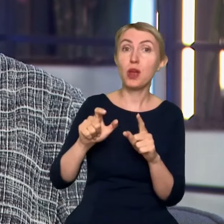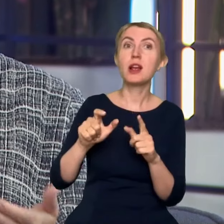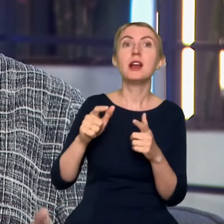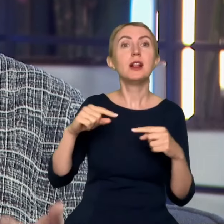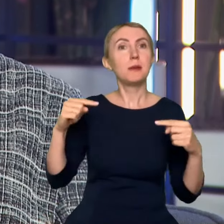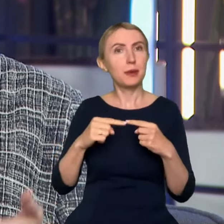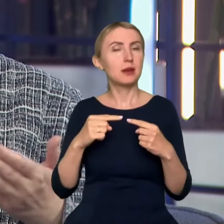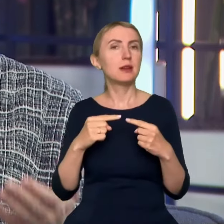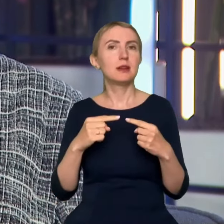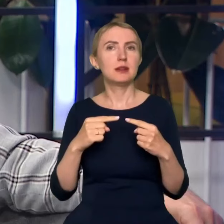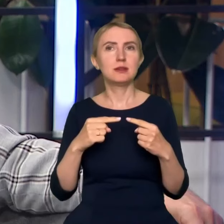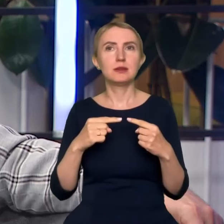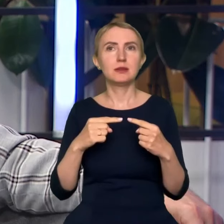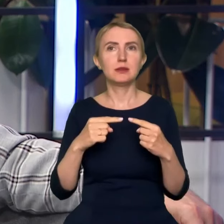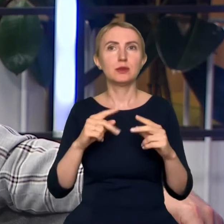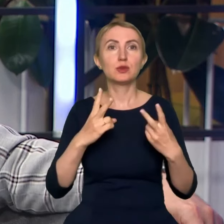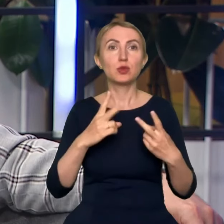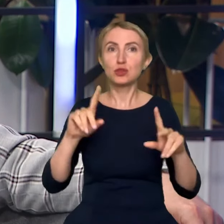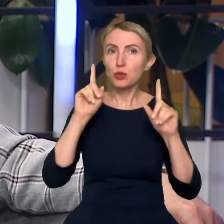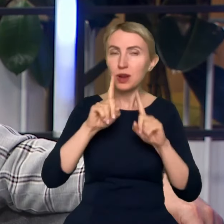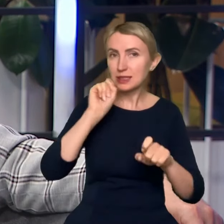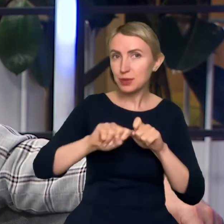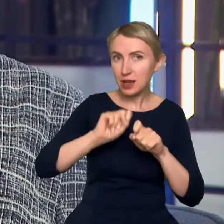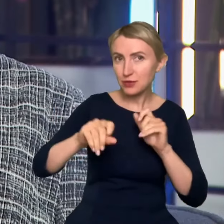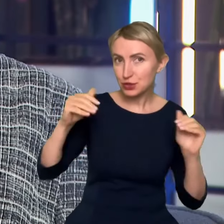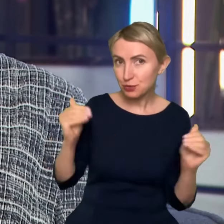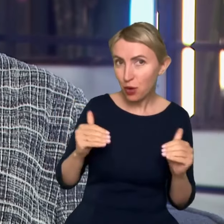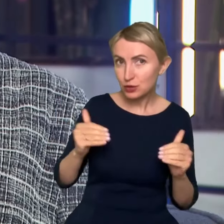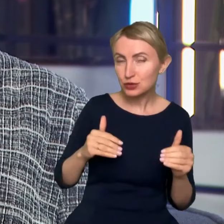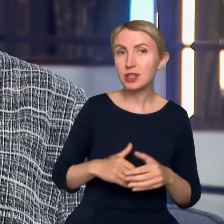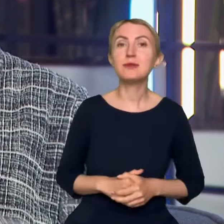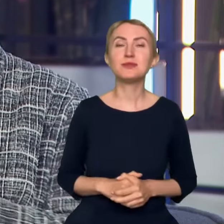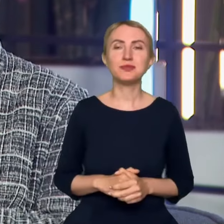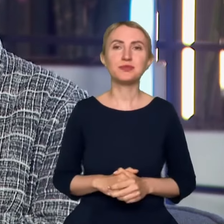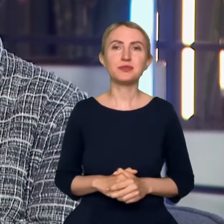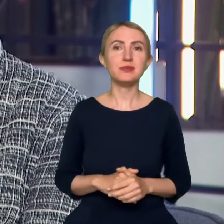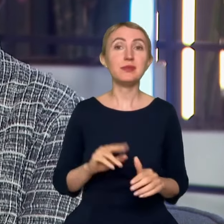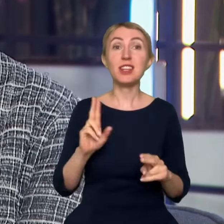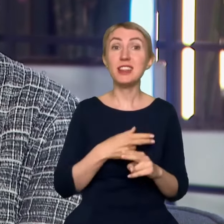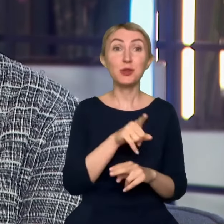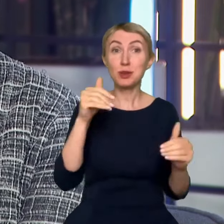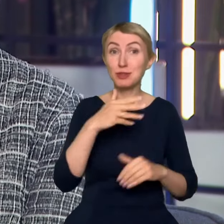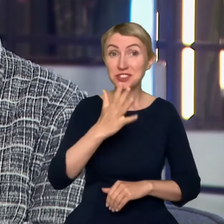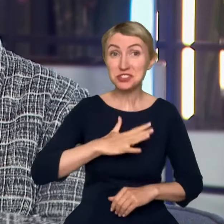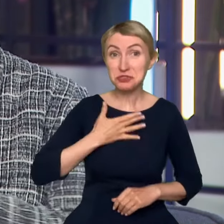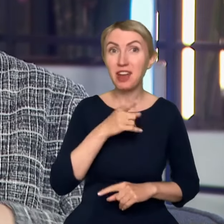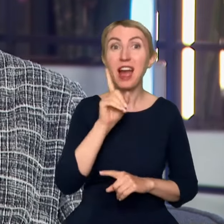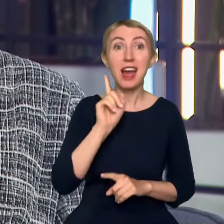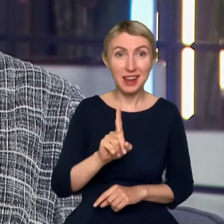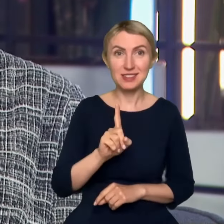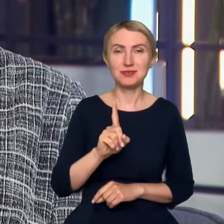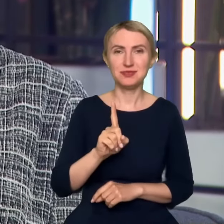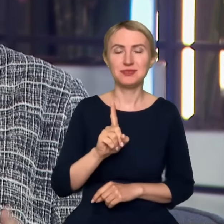podane źródła są rzeczywiście weryfikowalne. I to może niektórych zdziwi to stwierdzenie, ale jakby